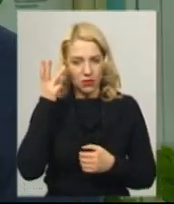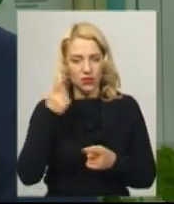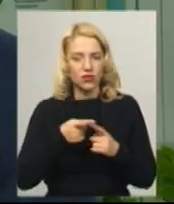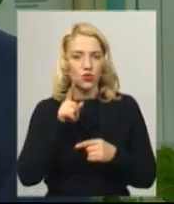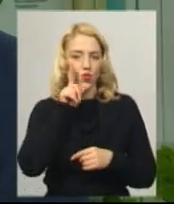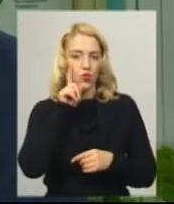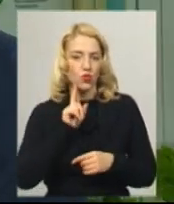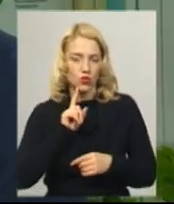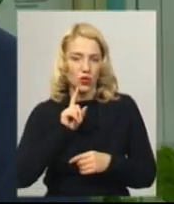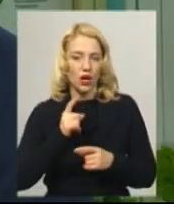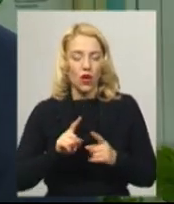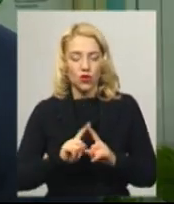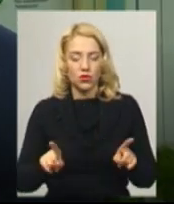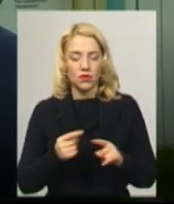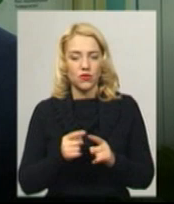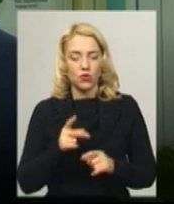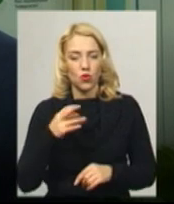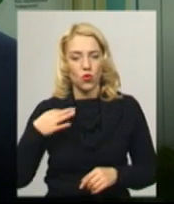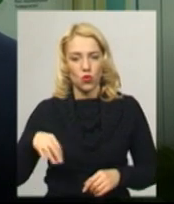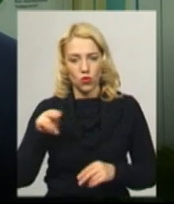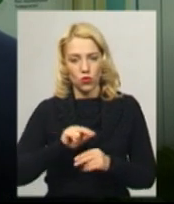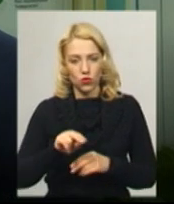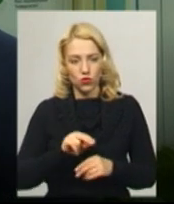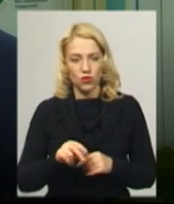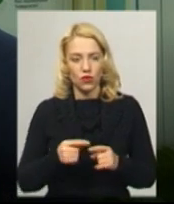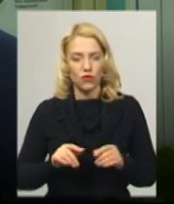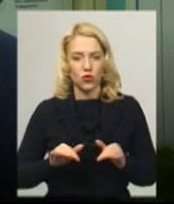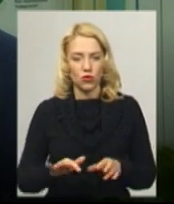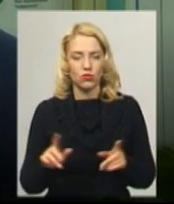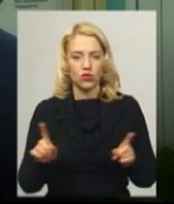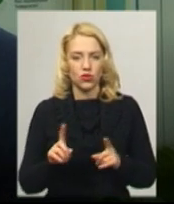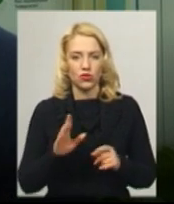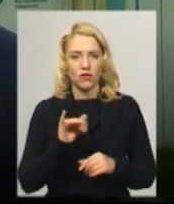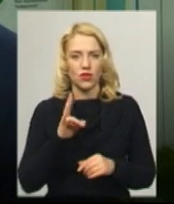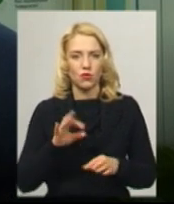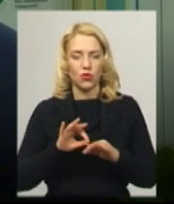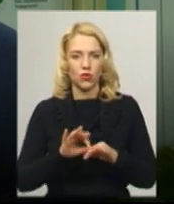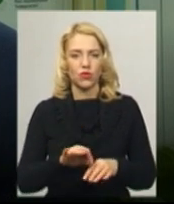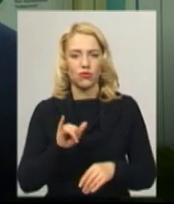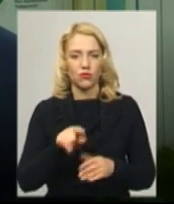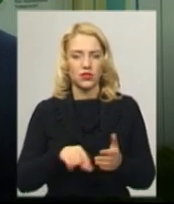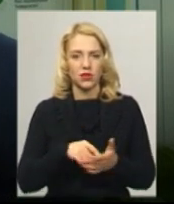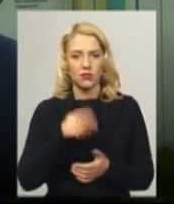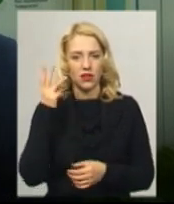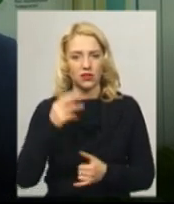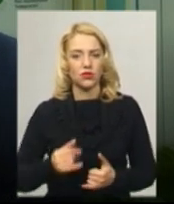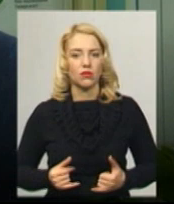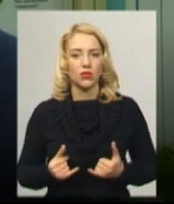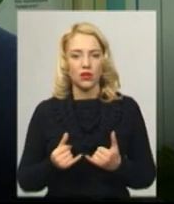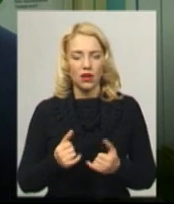Особливість цього курсу саме заключається в тому, що він проходить в місті Хмельницькому для